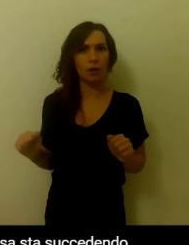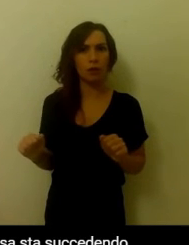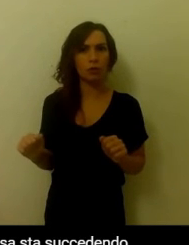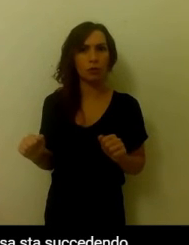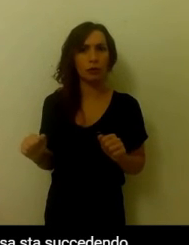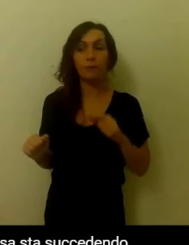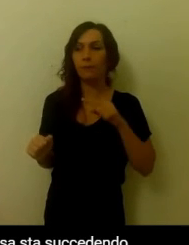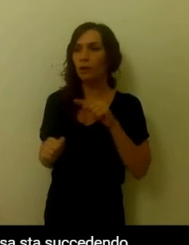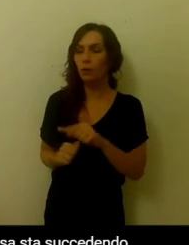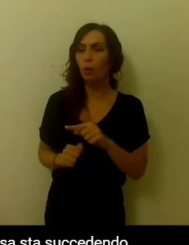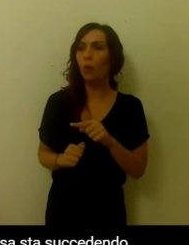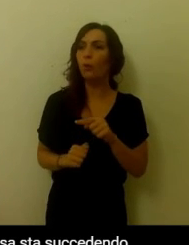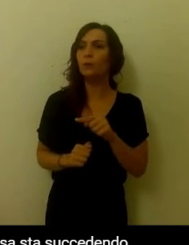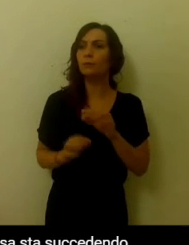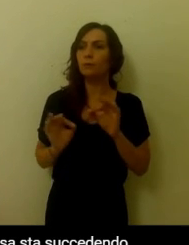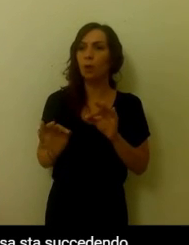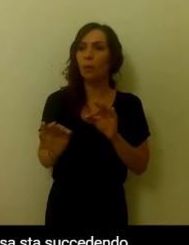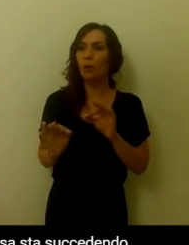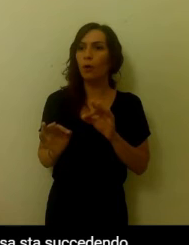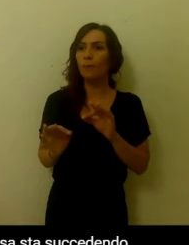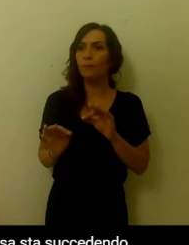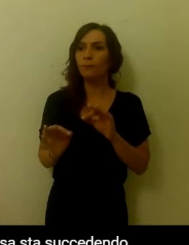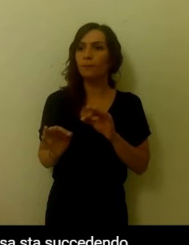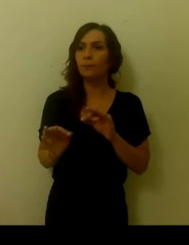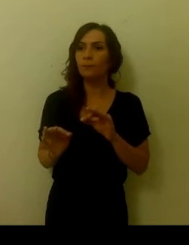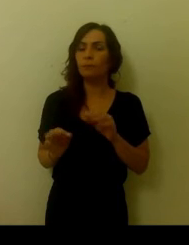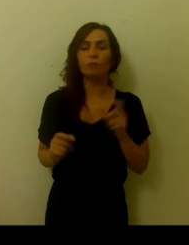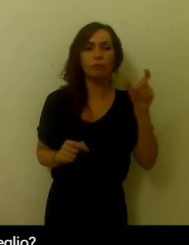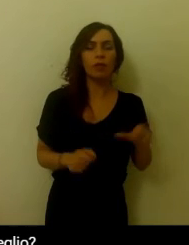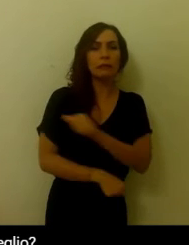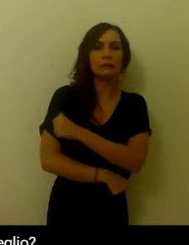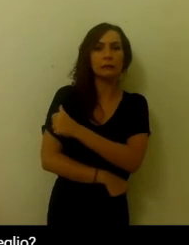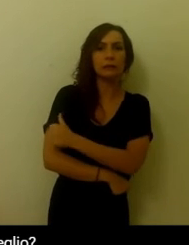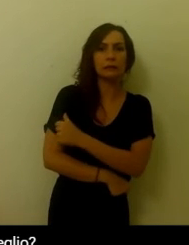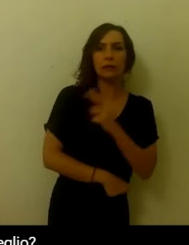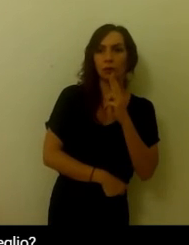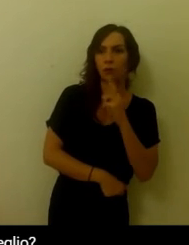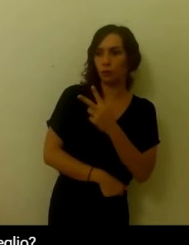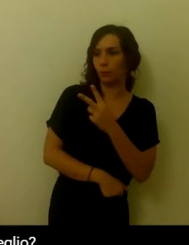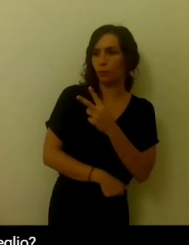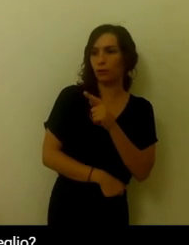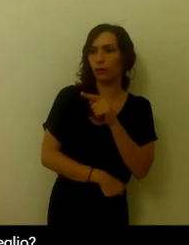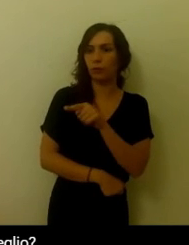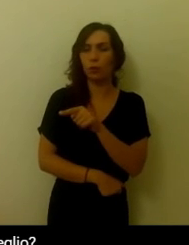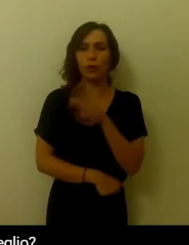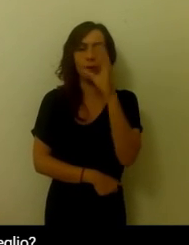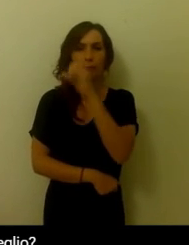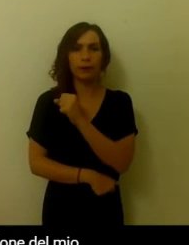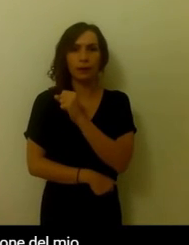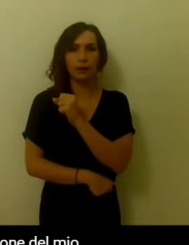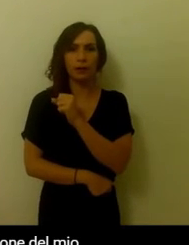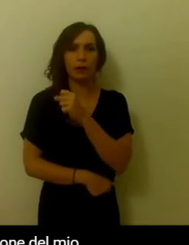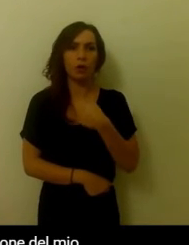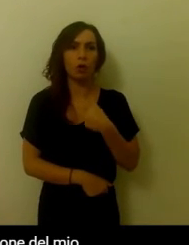saper rispondere a delle domande precise. Cosa sta succedendo al mio corpo? Quanto tempo impiegherò a stare